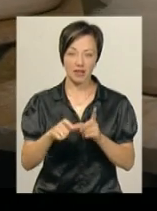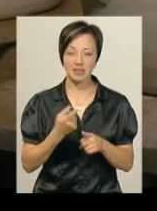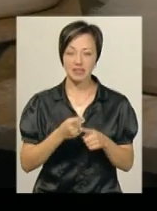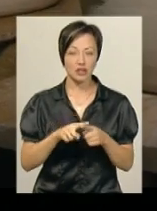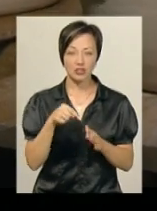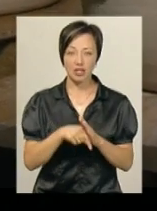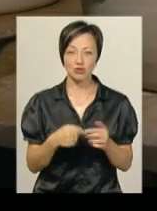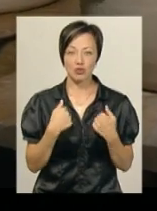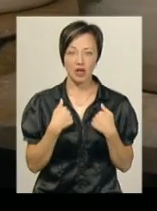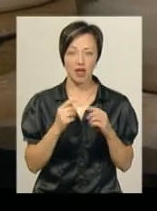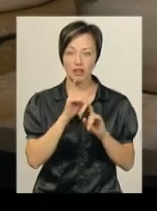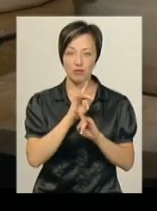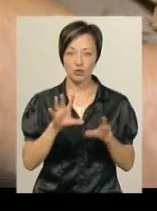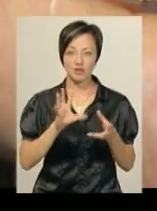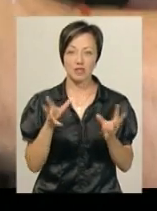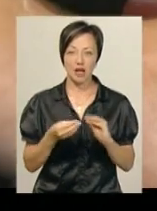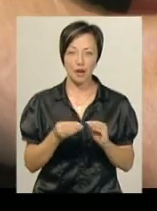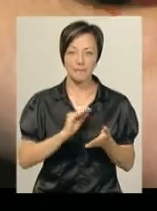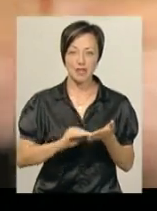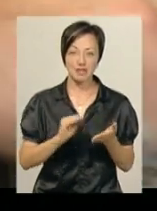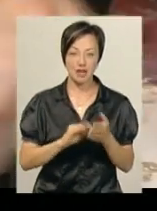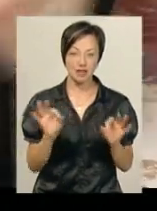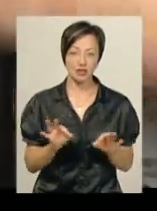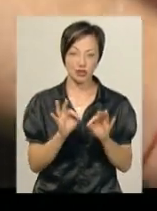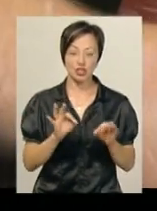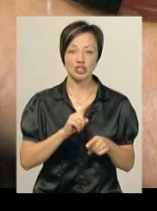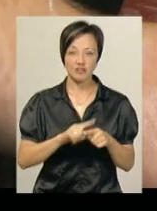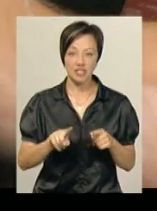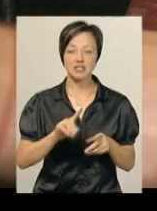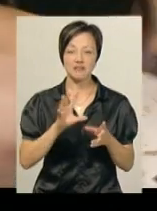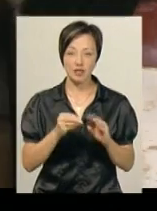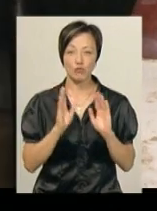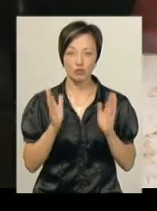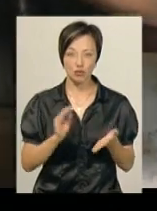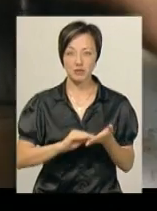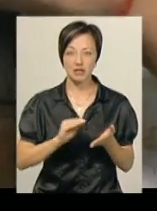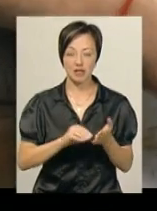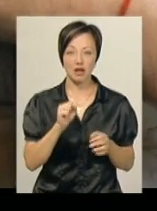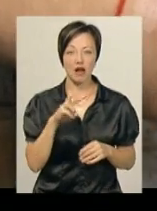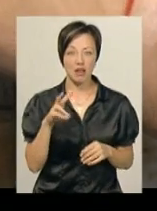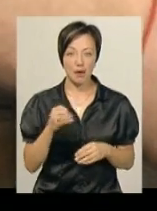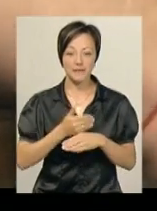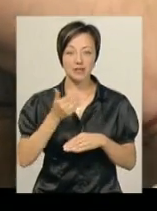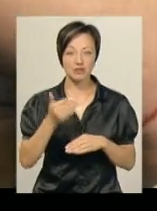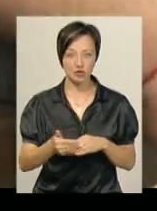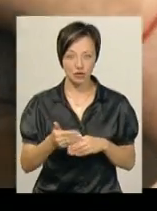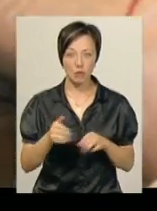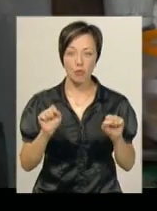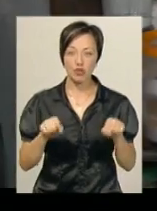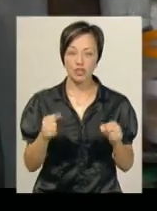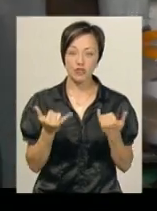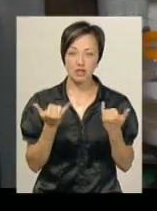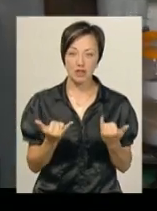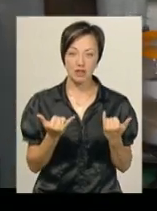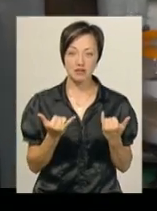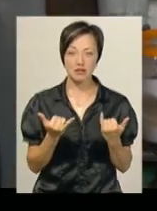означає, що я не буду взагалі писати нічого. Швидше за все буду писати, але пізніше. Можливо, зараз я